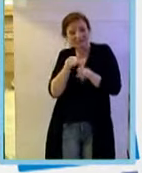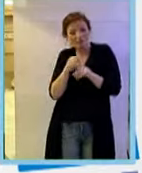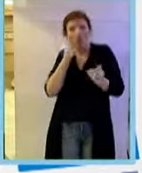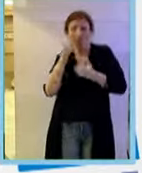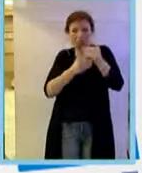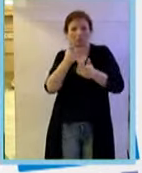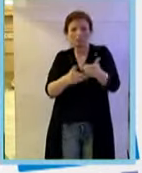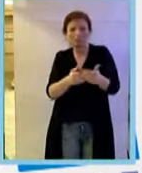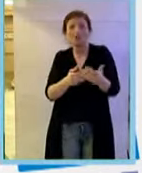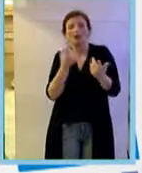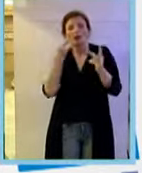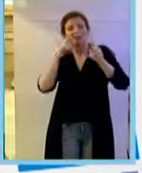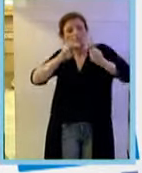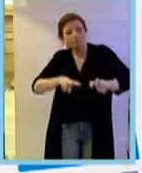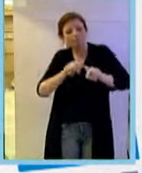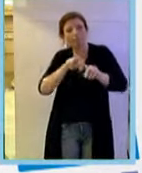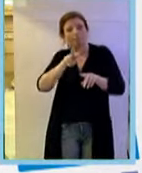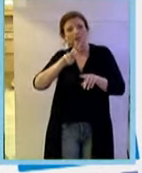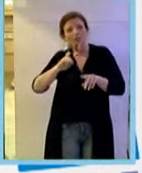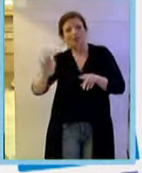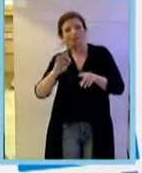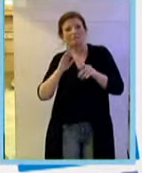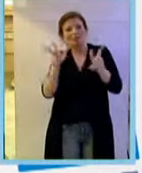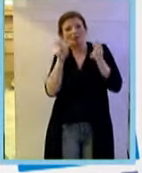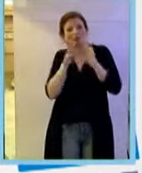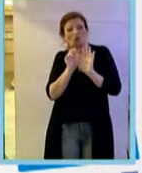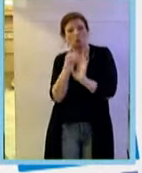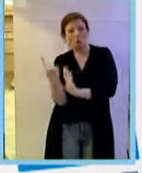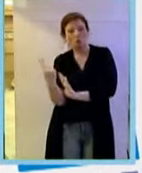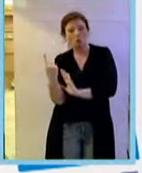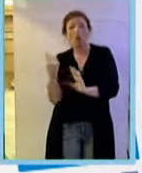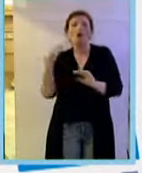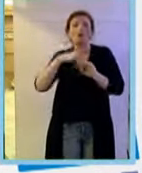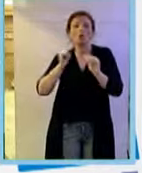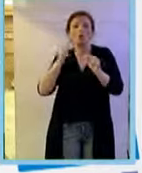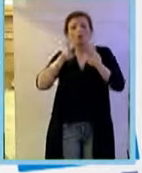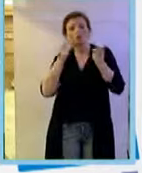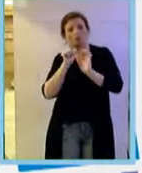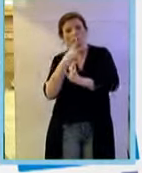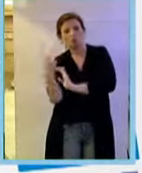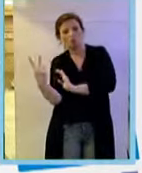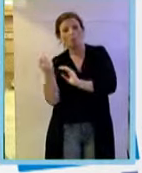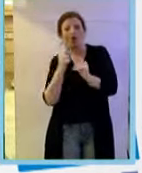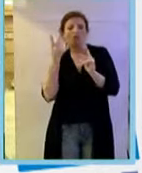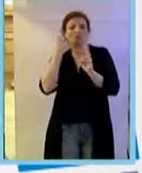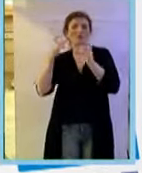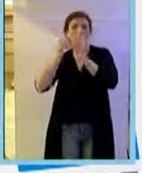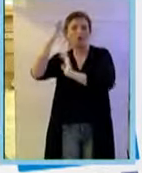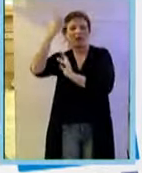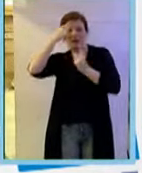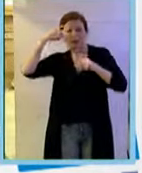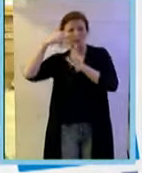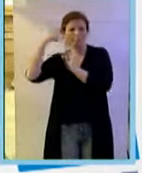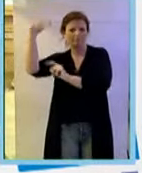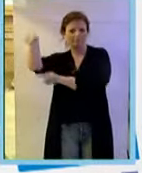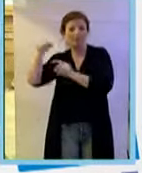ha benedificato il VGF recettore 1 e il VGF recettore 2 è stato individuato a un altro gruppo. Essenzialmente